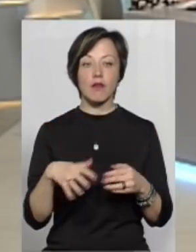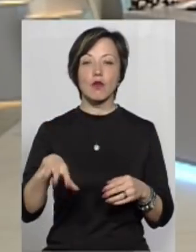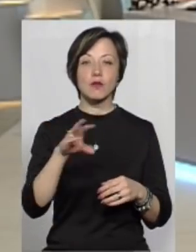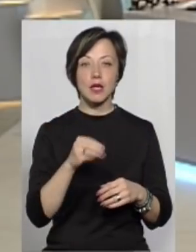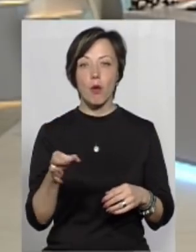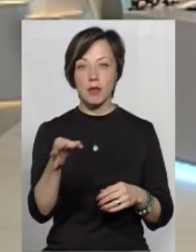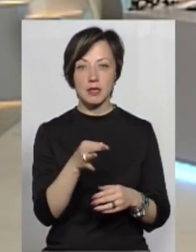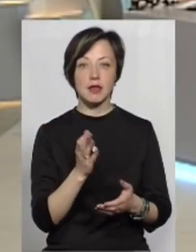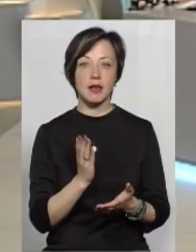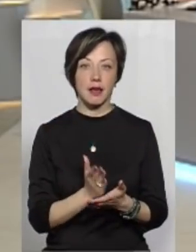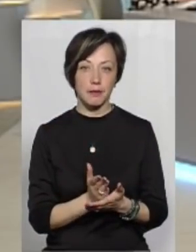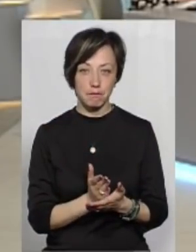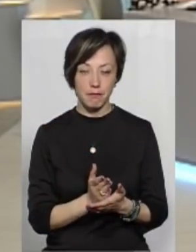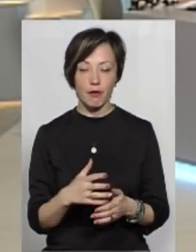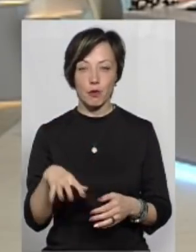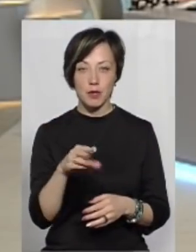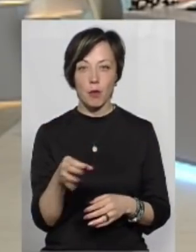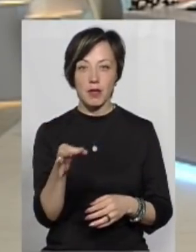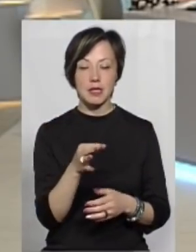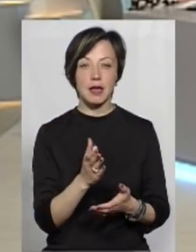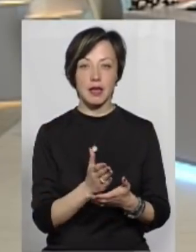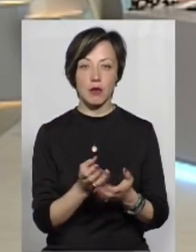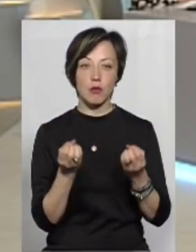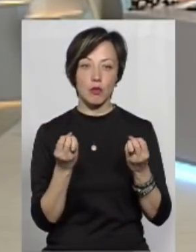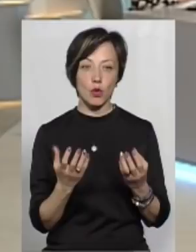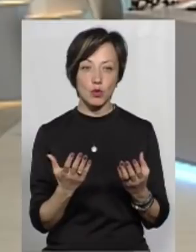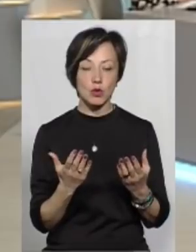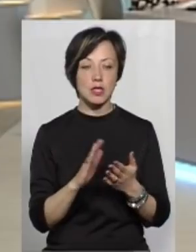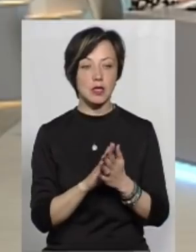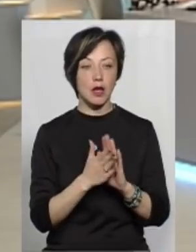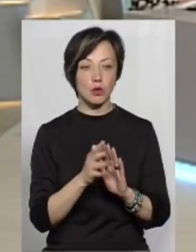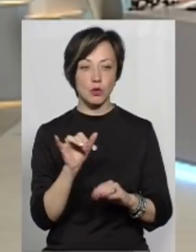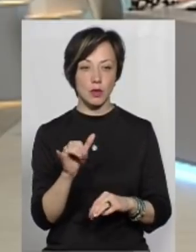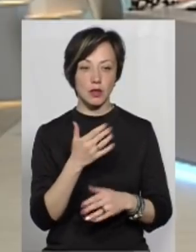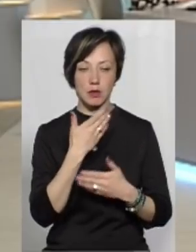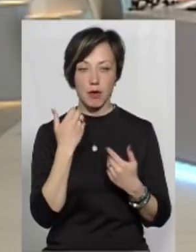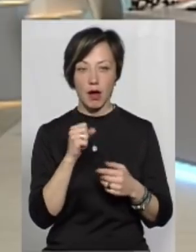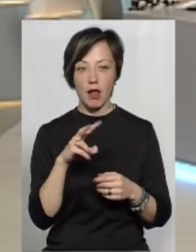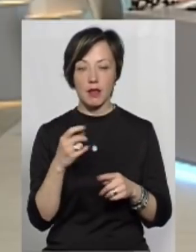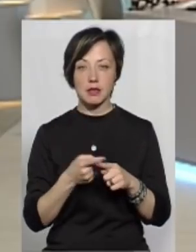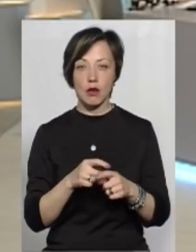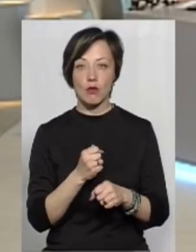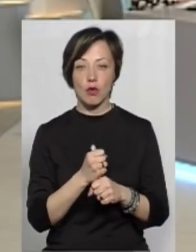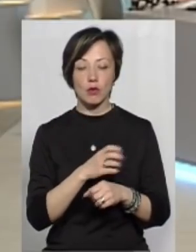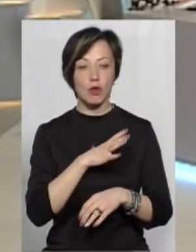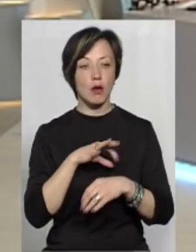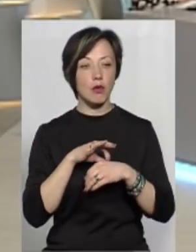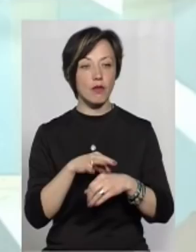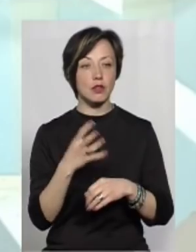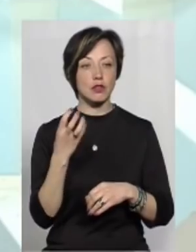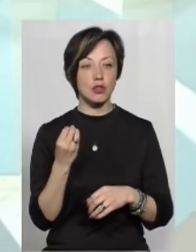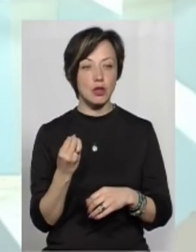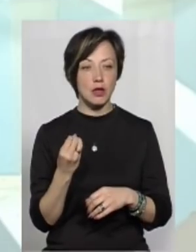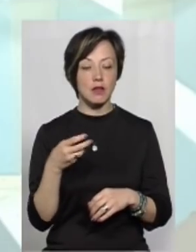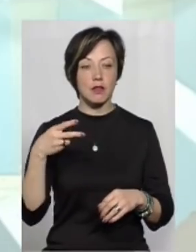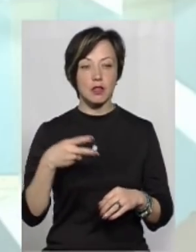усіх областях є, в усіх областях є, просто статусу у них немає. Але ця робота була проведена ще,